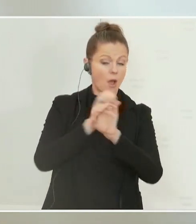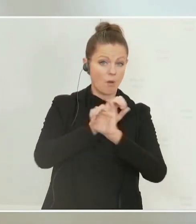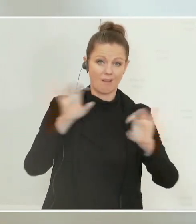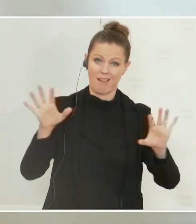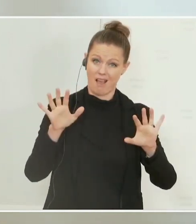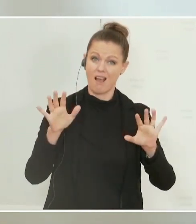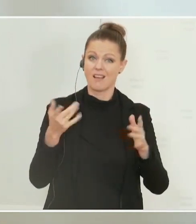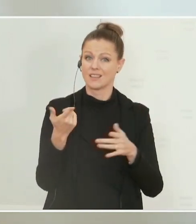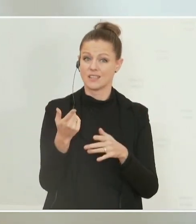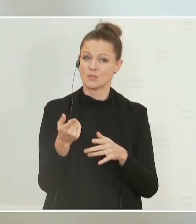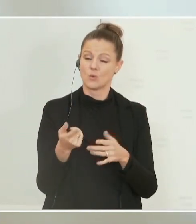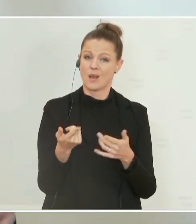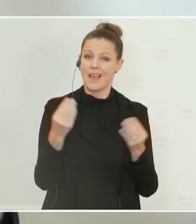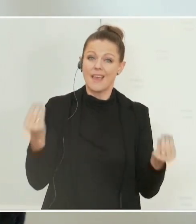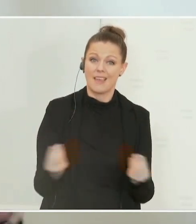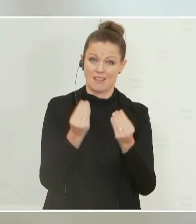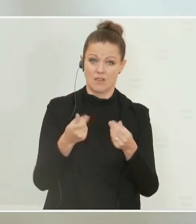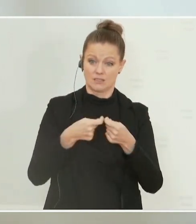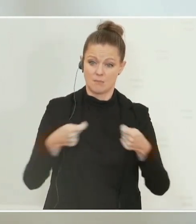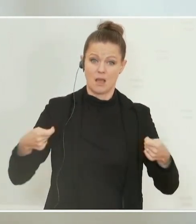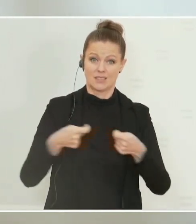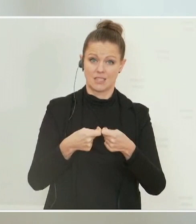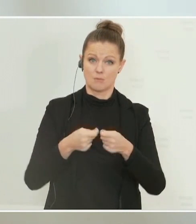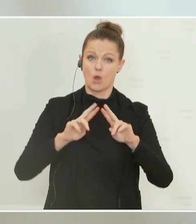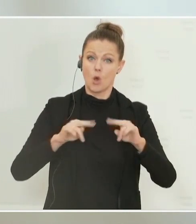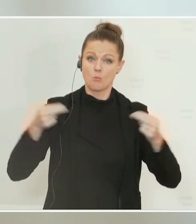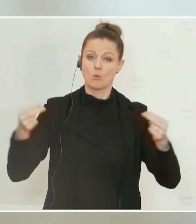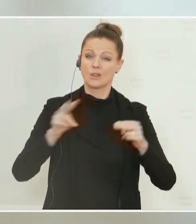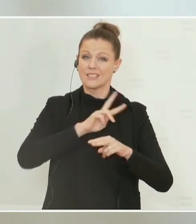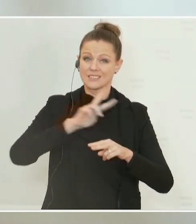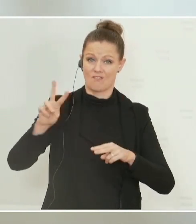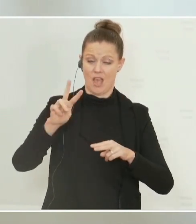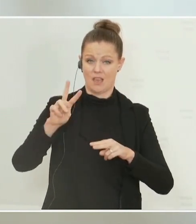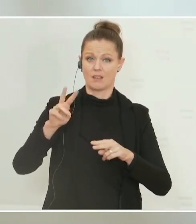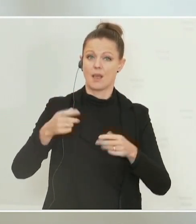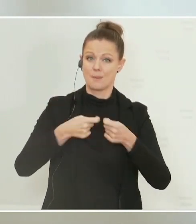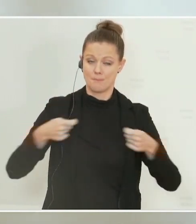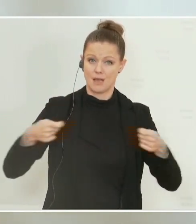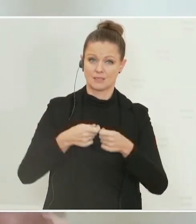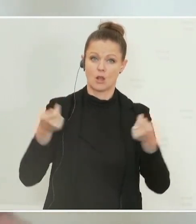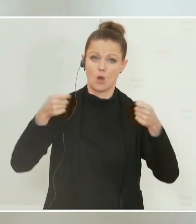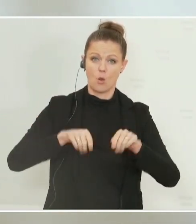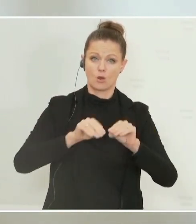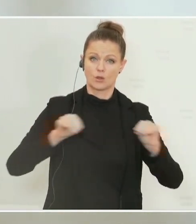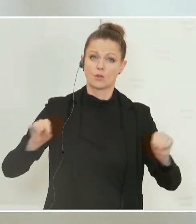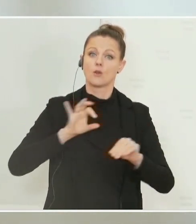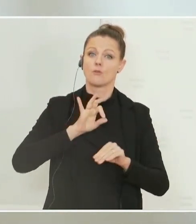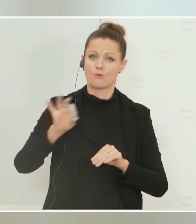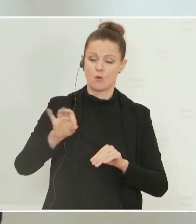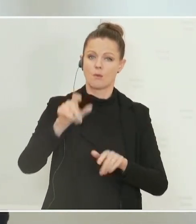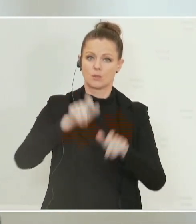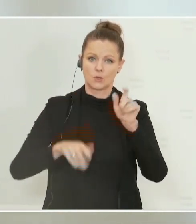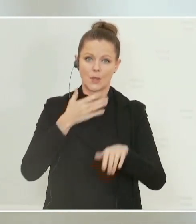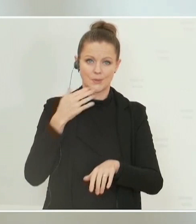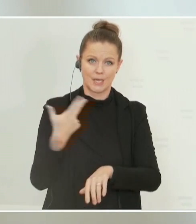Unterkante der Maßnahmen. Das ist die gemeinsame bundesweite Maßnahme, Lockdown für Ungeimpfte von Vorarlberg bis